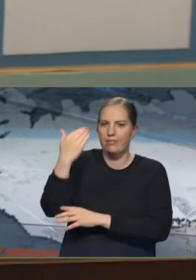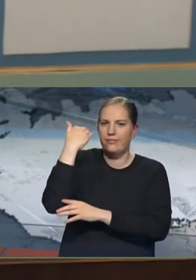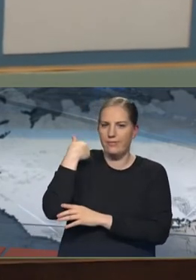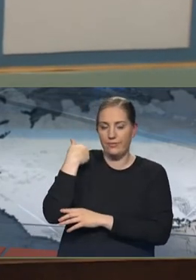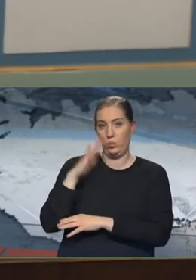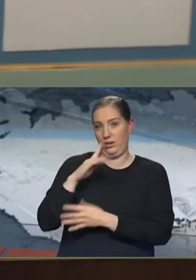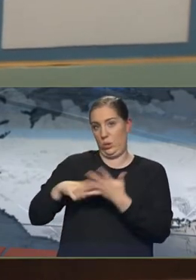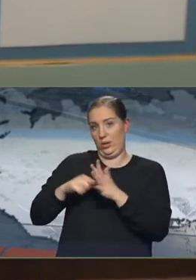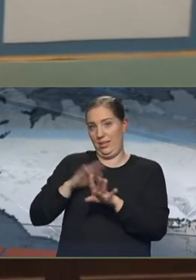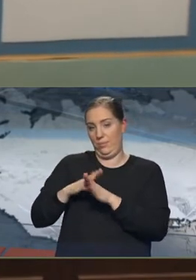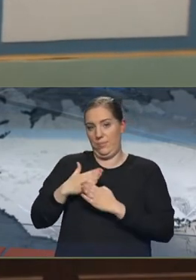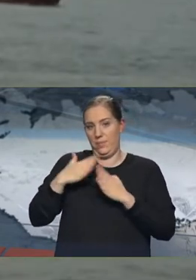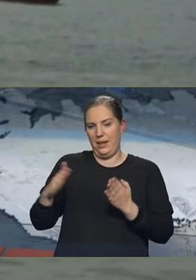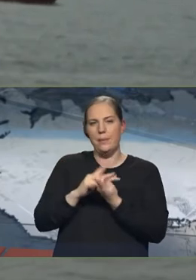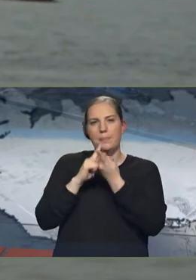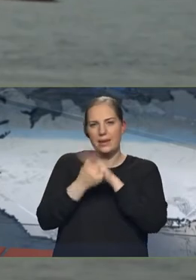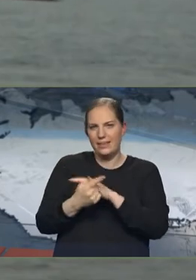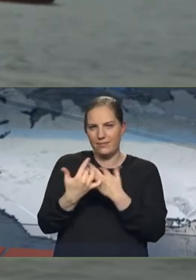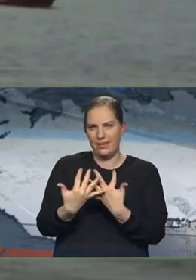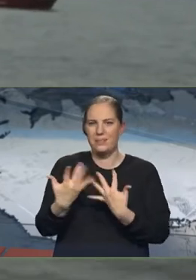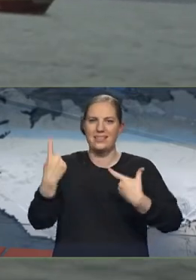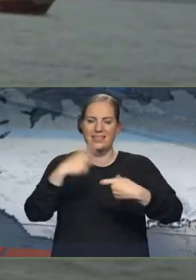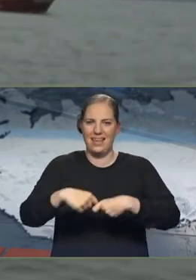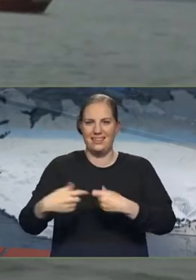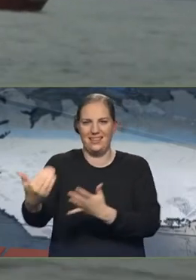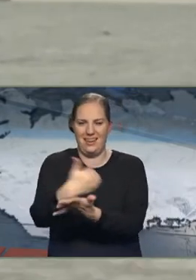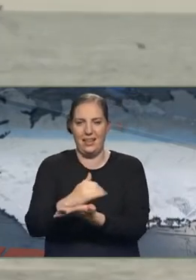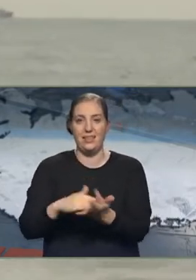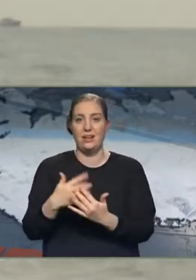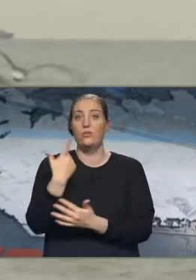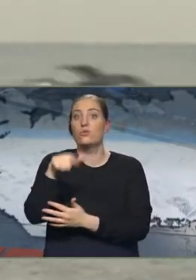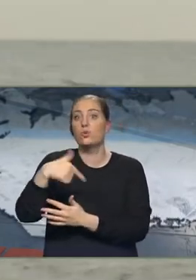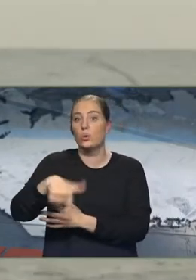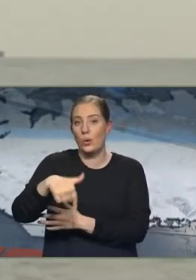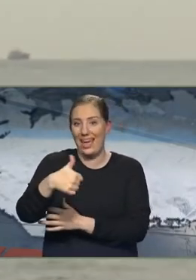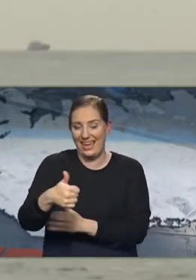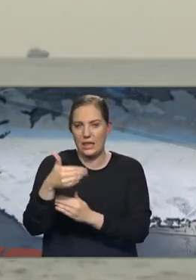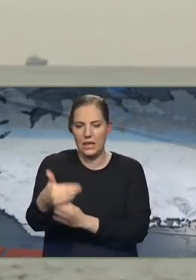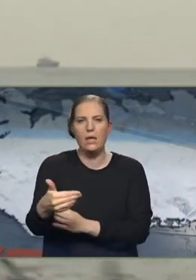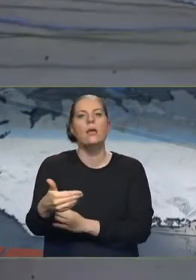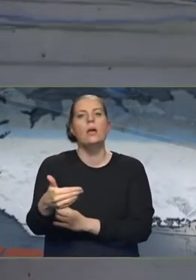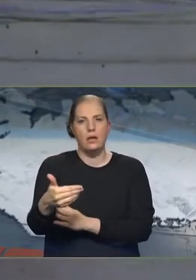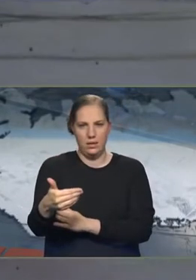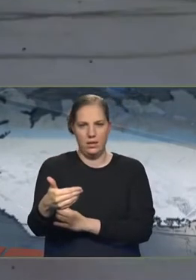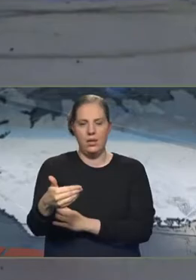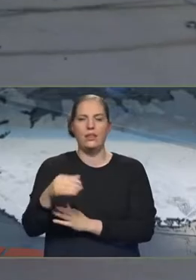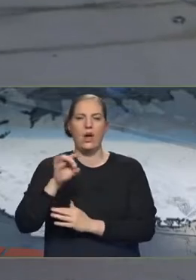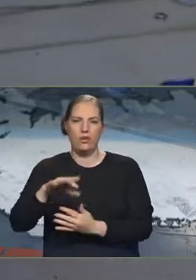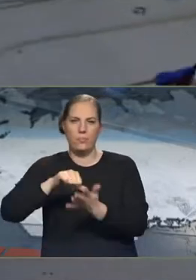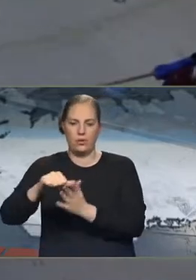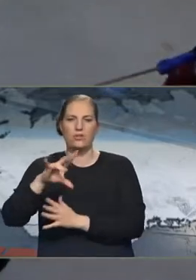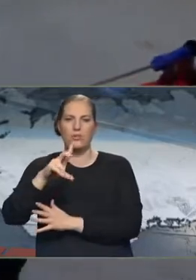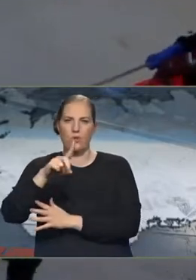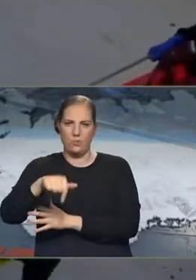á þessu kjörtímabili hefði verið afkomu tengjaða. Það þýtti að árið 2021 væri ekki staráð fyrir að útgerðin greyti 7,5